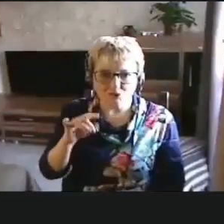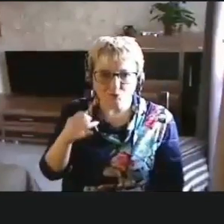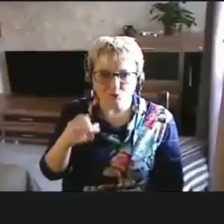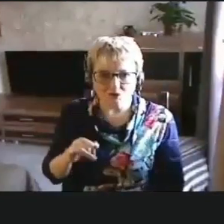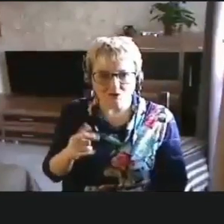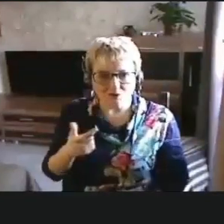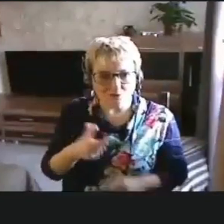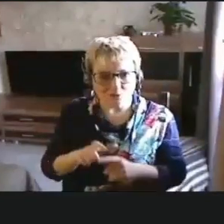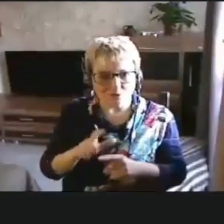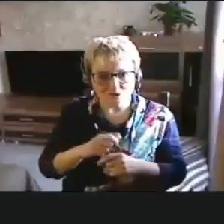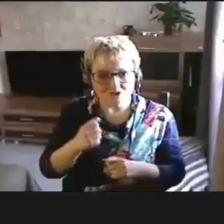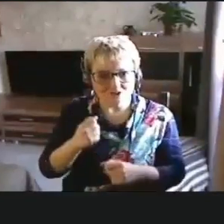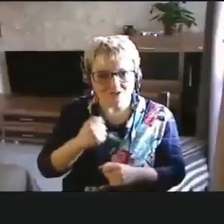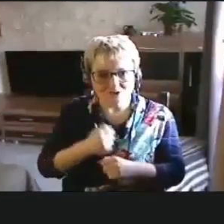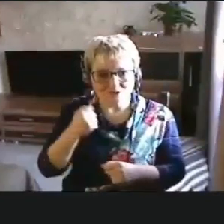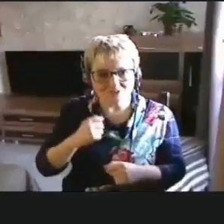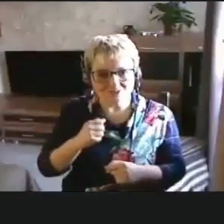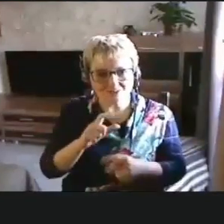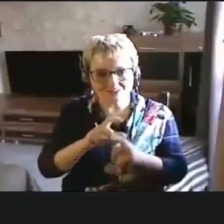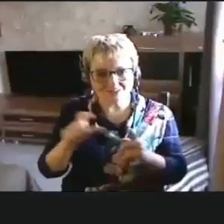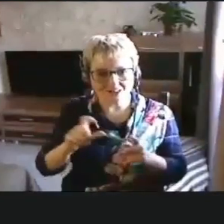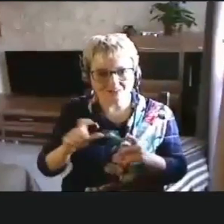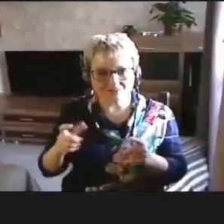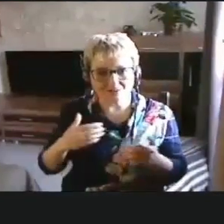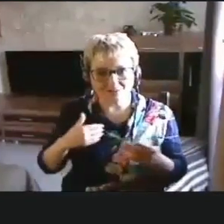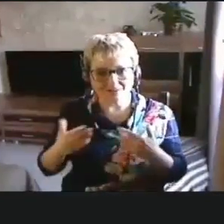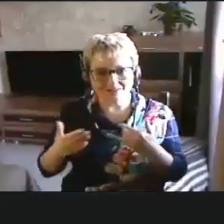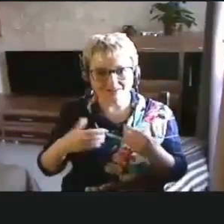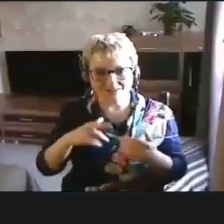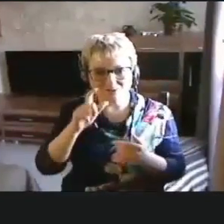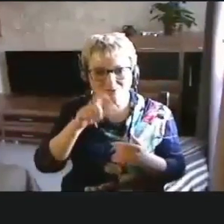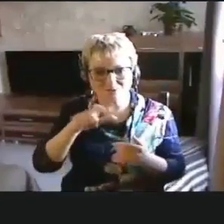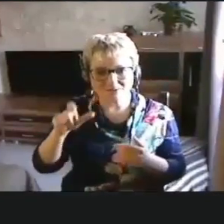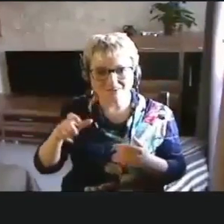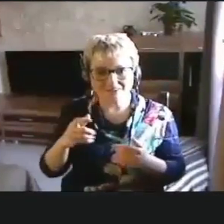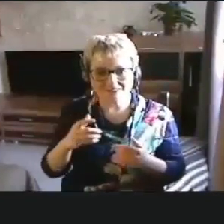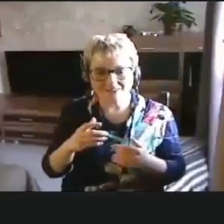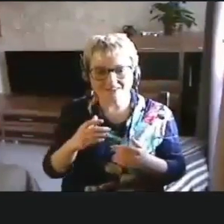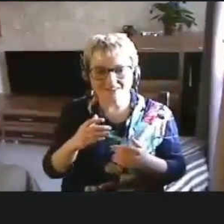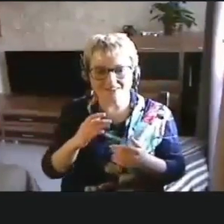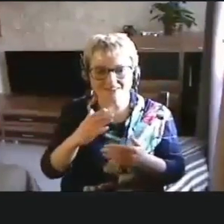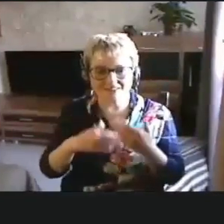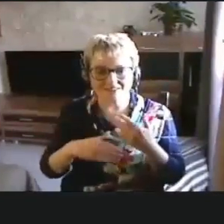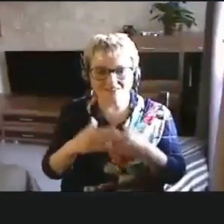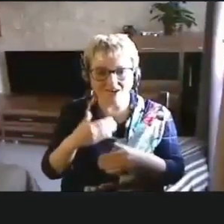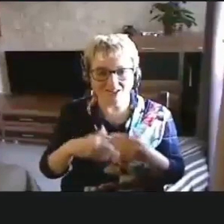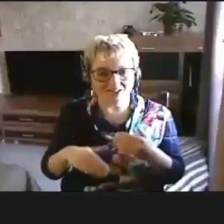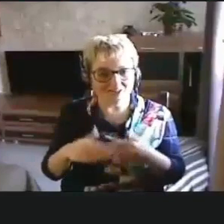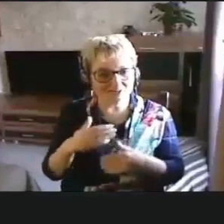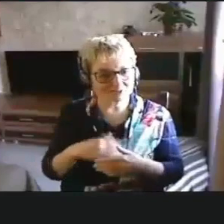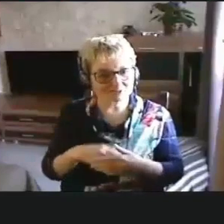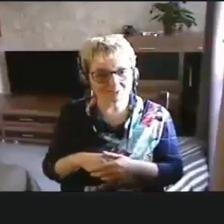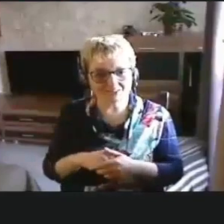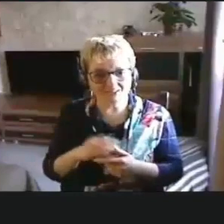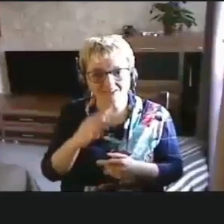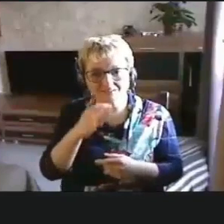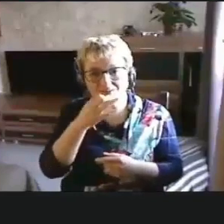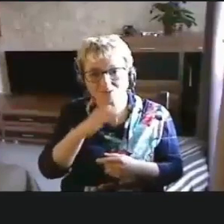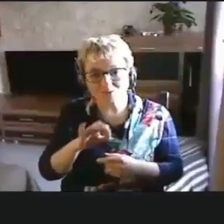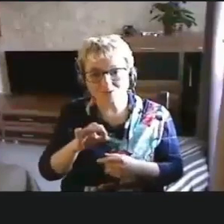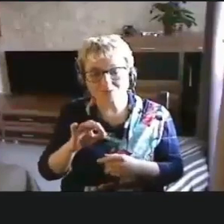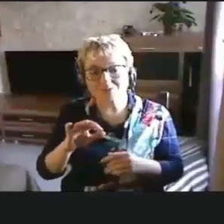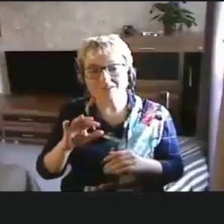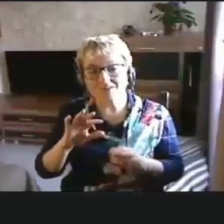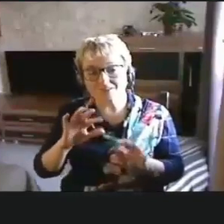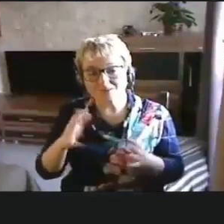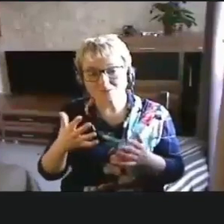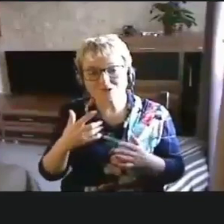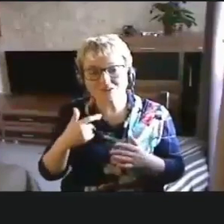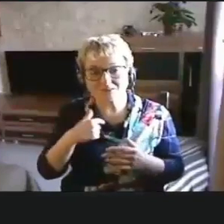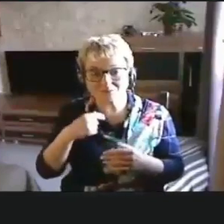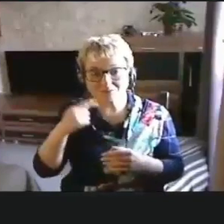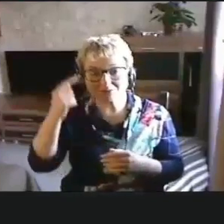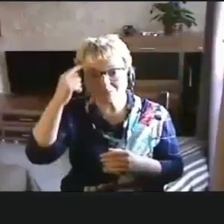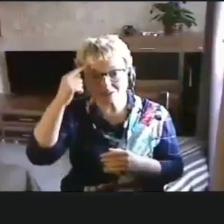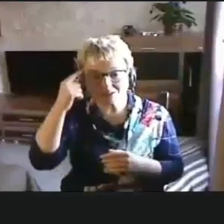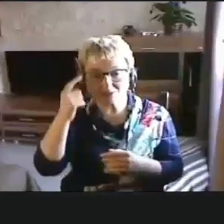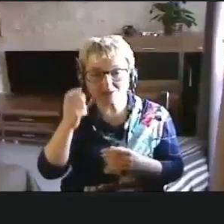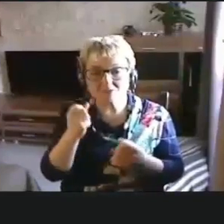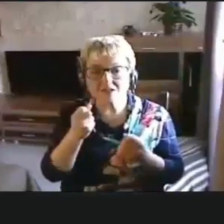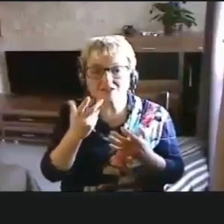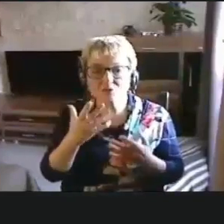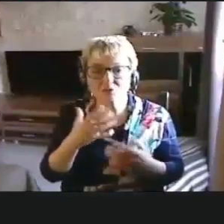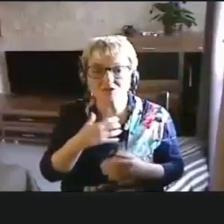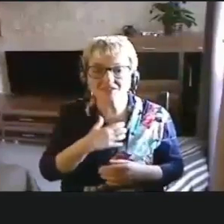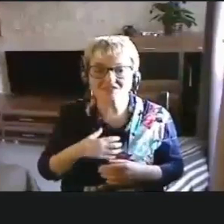жесткие слова по отношению к людям с инвалидностью. Но в любом случае мы сейчас понимаем, настолько